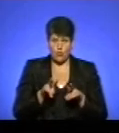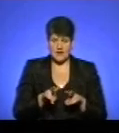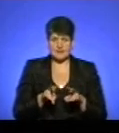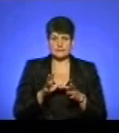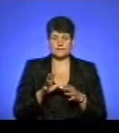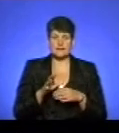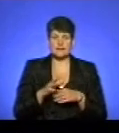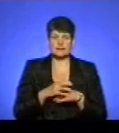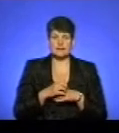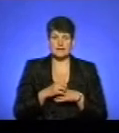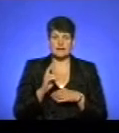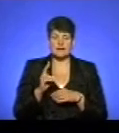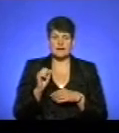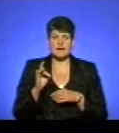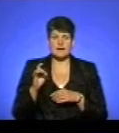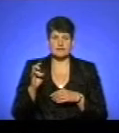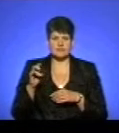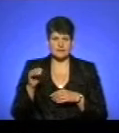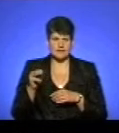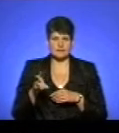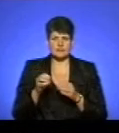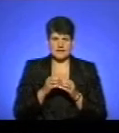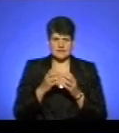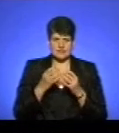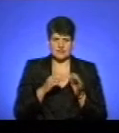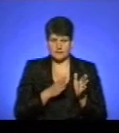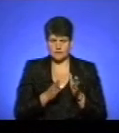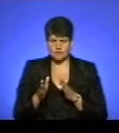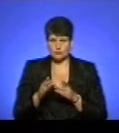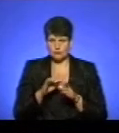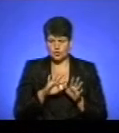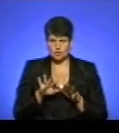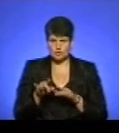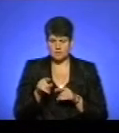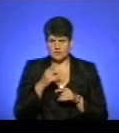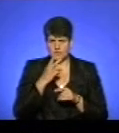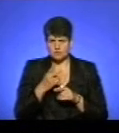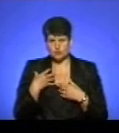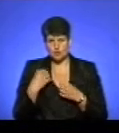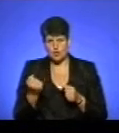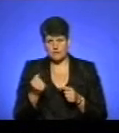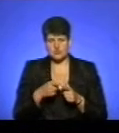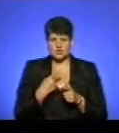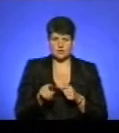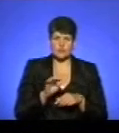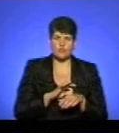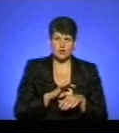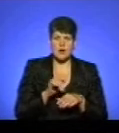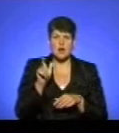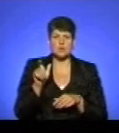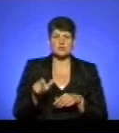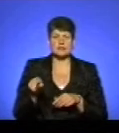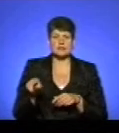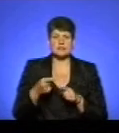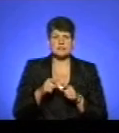тварини в карантин 10 днів. І тоді ми вже говоримо, пройшло 10 повних днів, говоримо, чи клінічно здорова, чи... А людина за цей час,